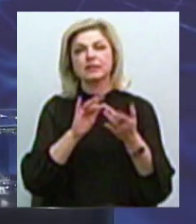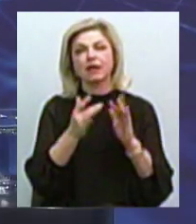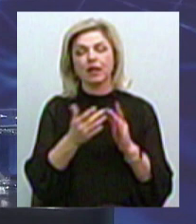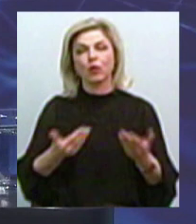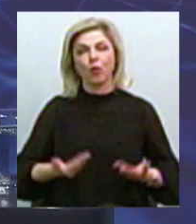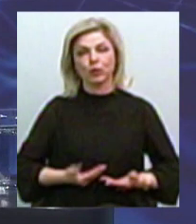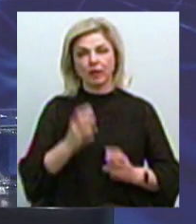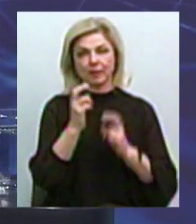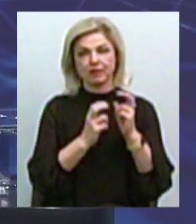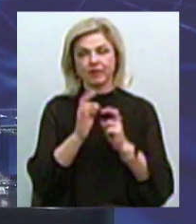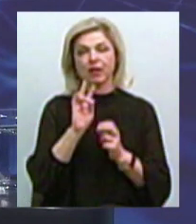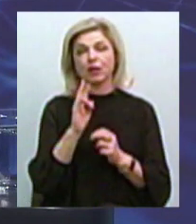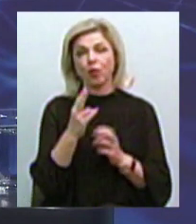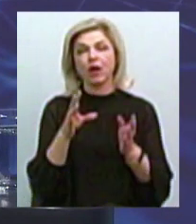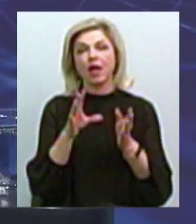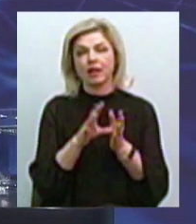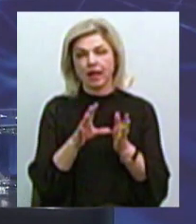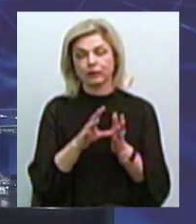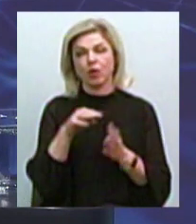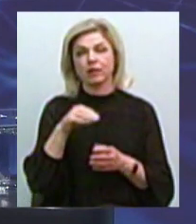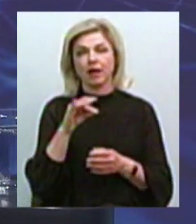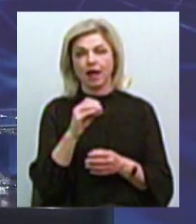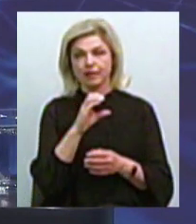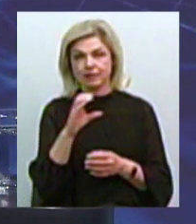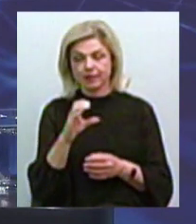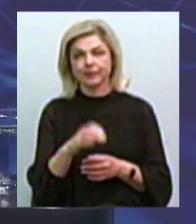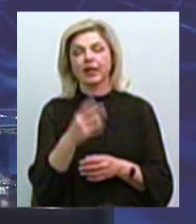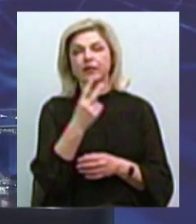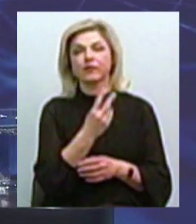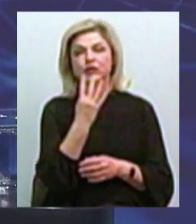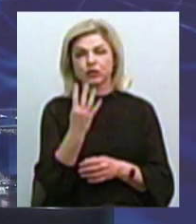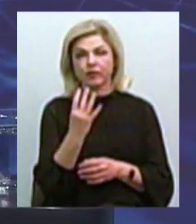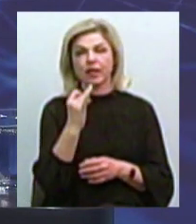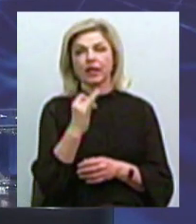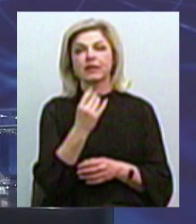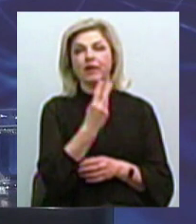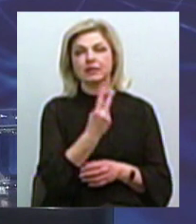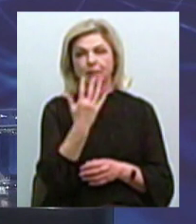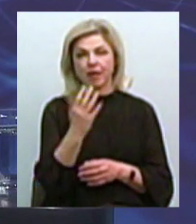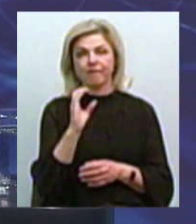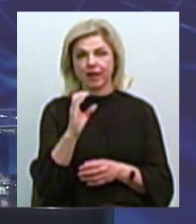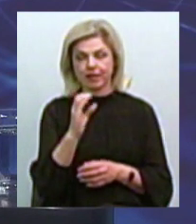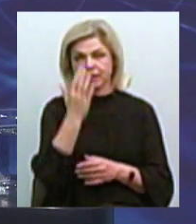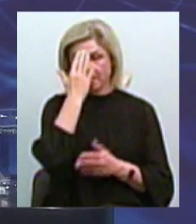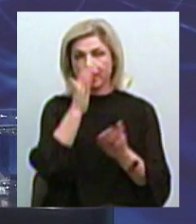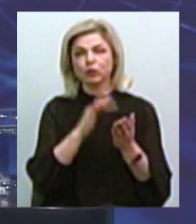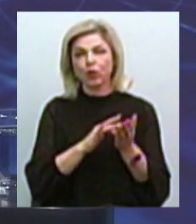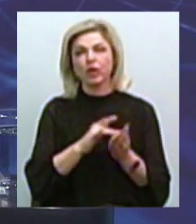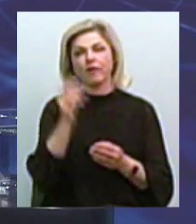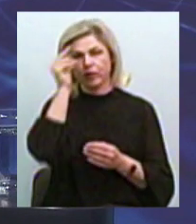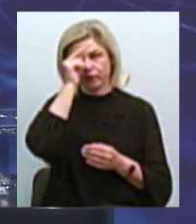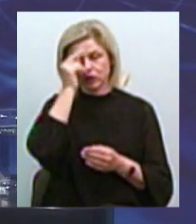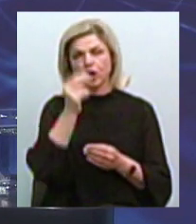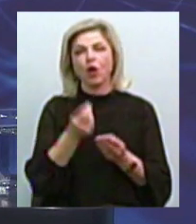комунального підприємства «Миколаїв Електротранс», 24 і 25 вересня з метою вивчення кількості